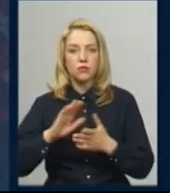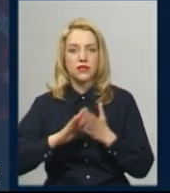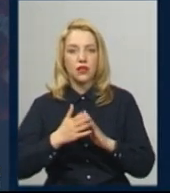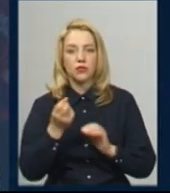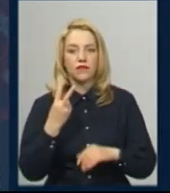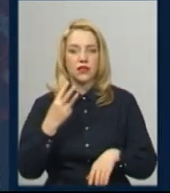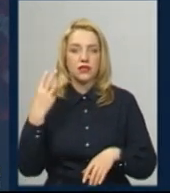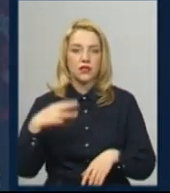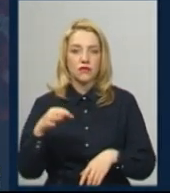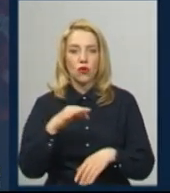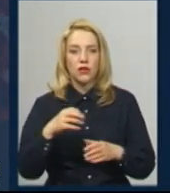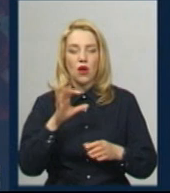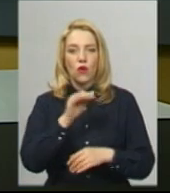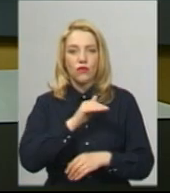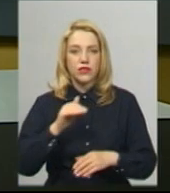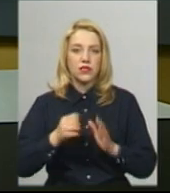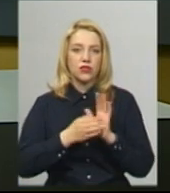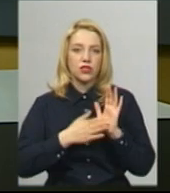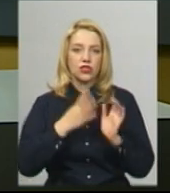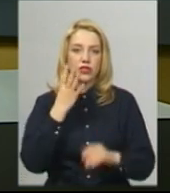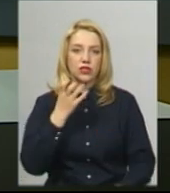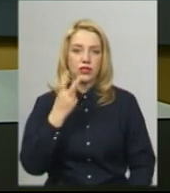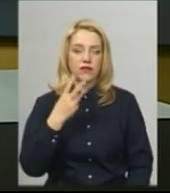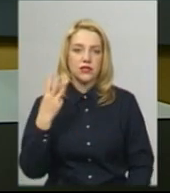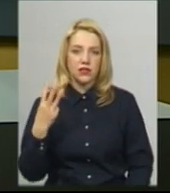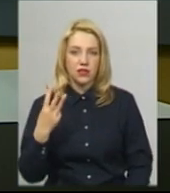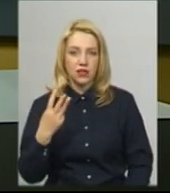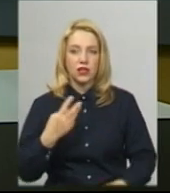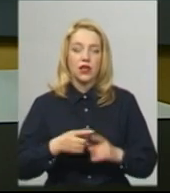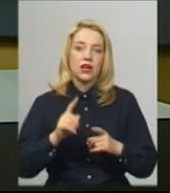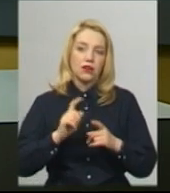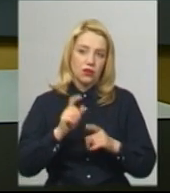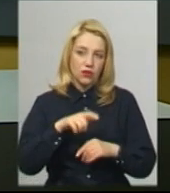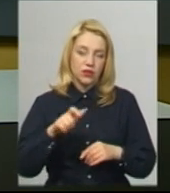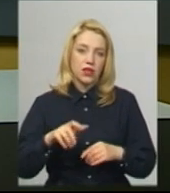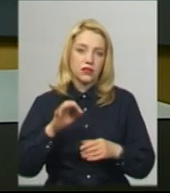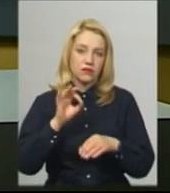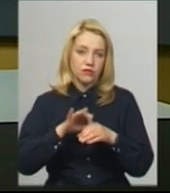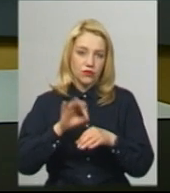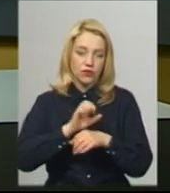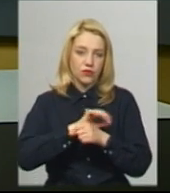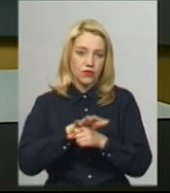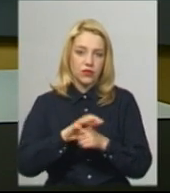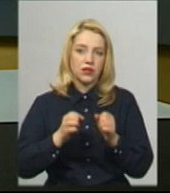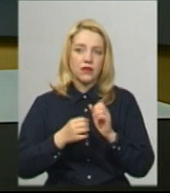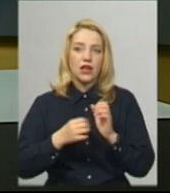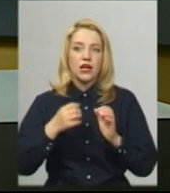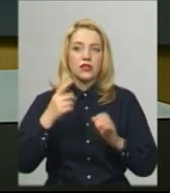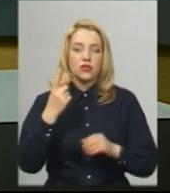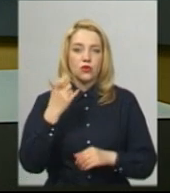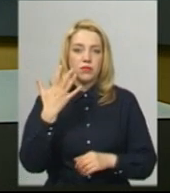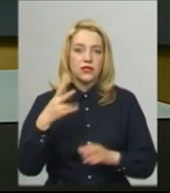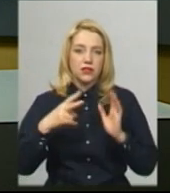офіційно зареєстрованих 424 пацієнти із діагнозом COVID-19. З них 157 жителів області